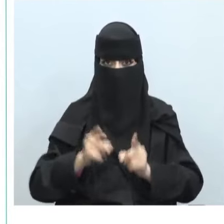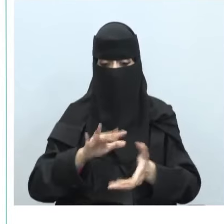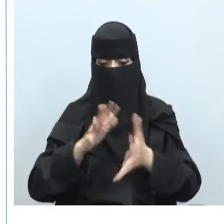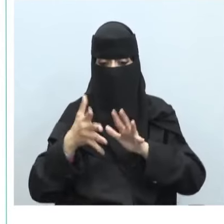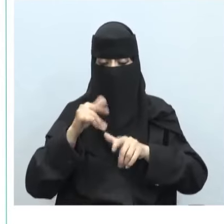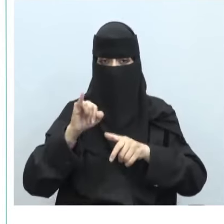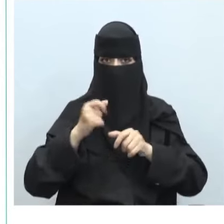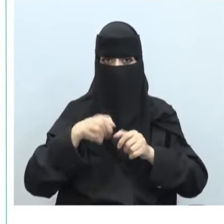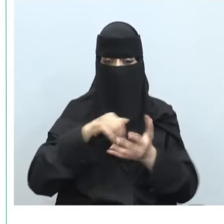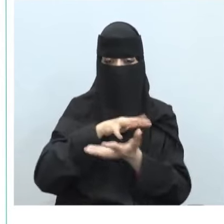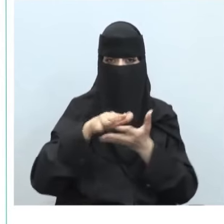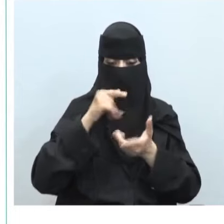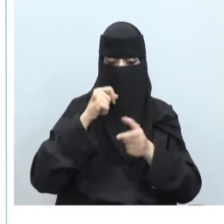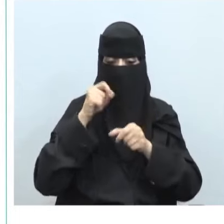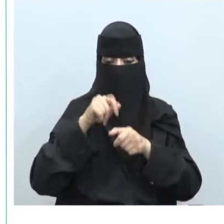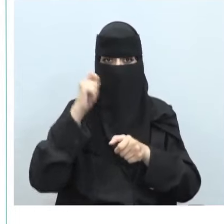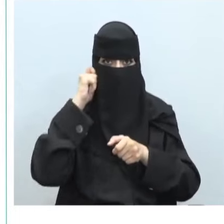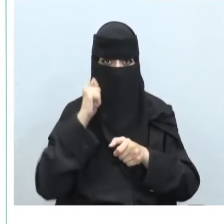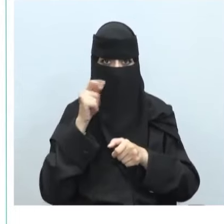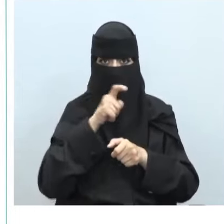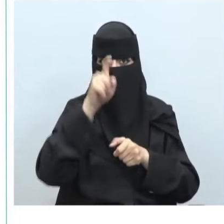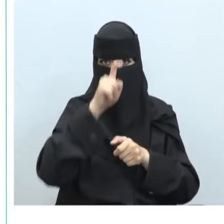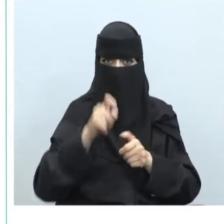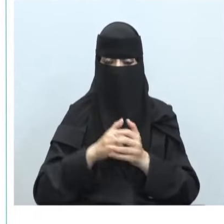ولخص بعضا من الجرائم وعقوباتها